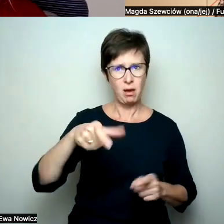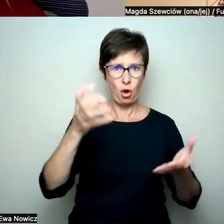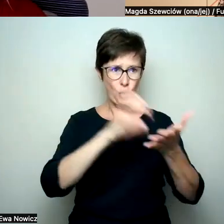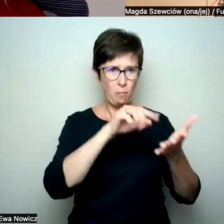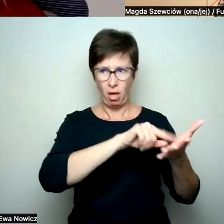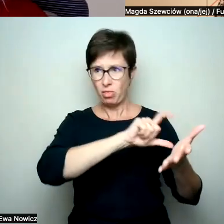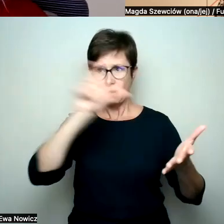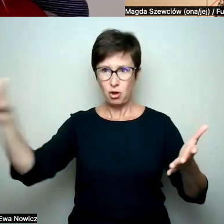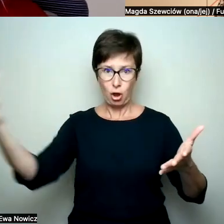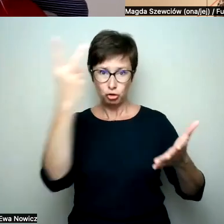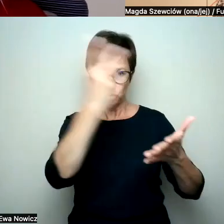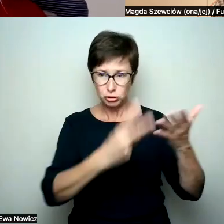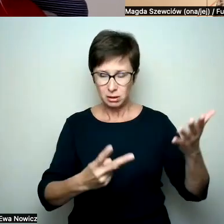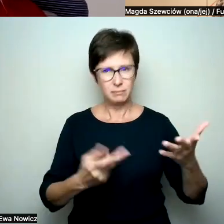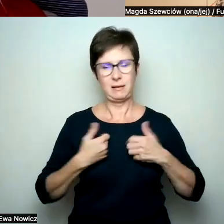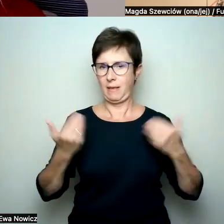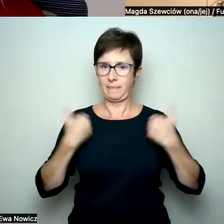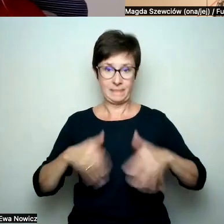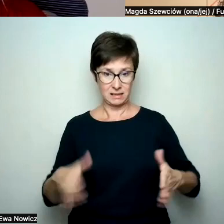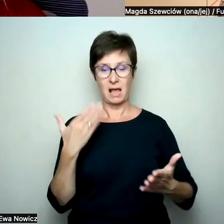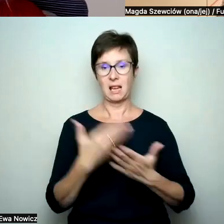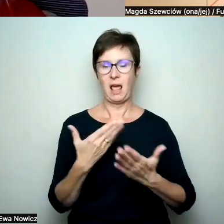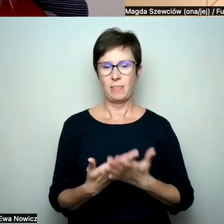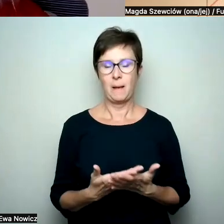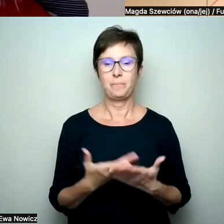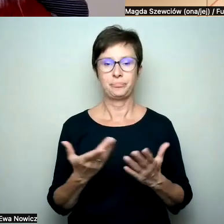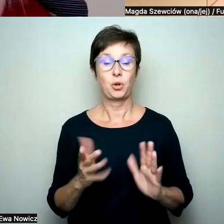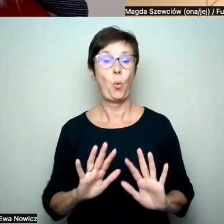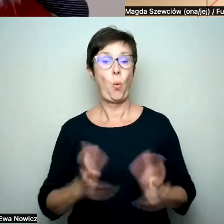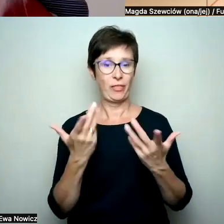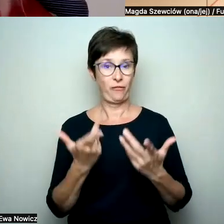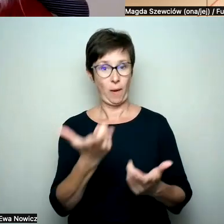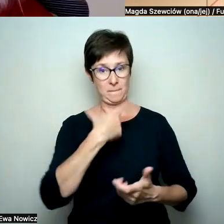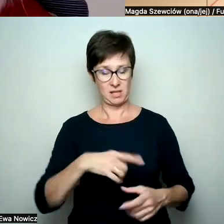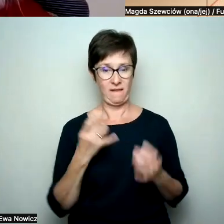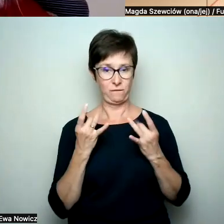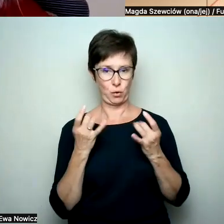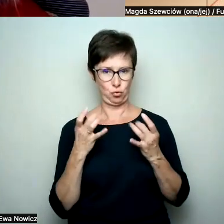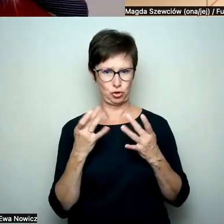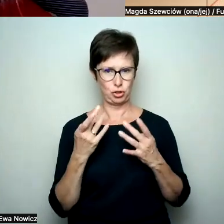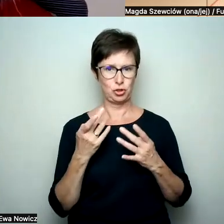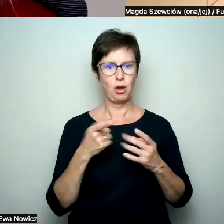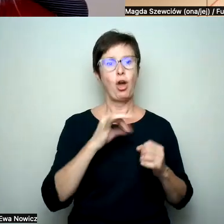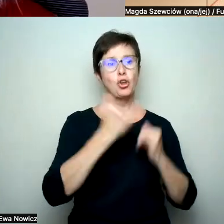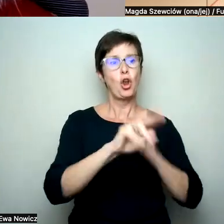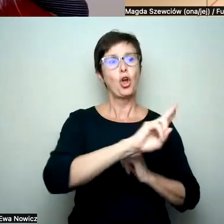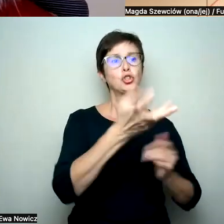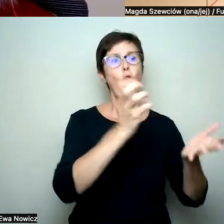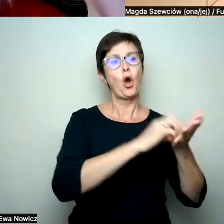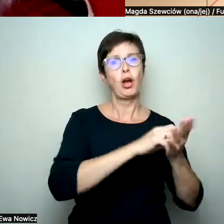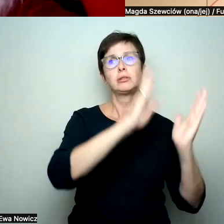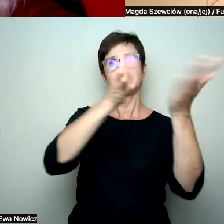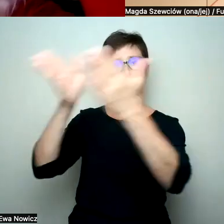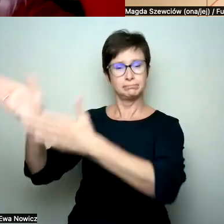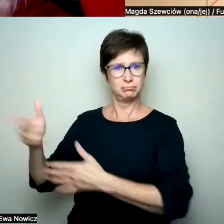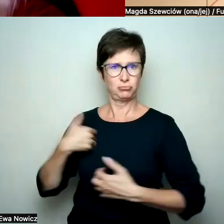mówiąc łatwiej jest mnie wkurzyć pisząc coś właśnie na temat innych ludzi niż mnie samej, choć jeśli ktoś mnie obrazi, to też